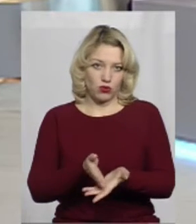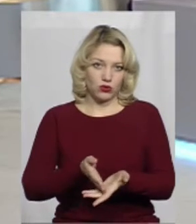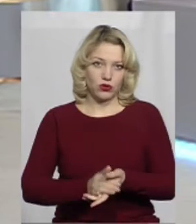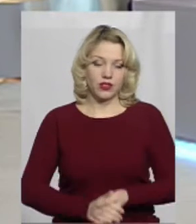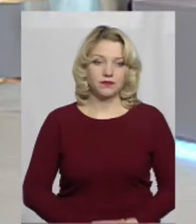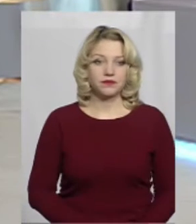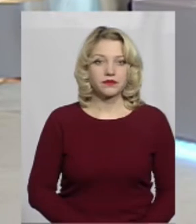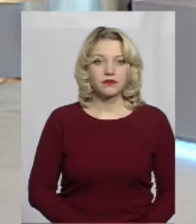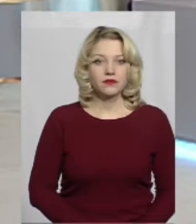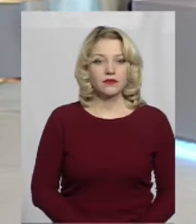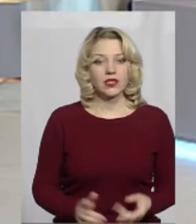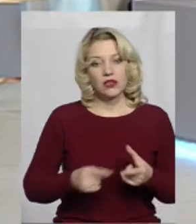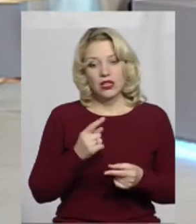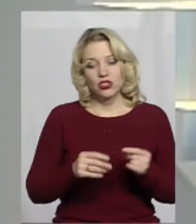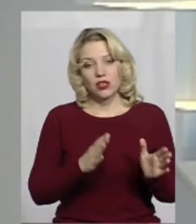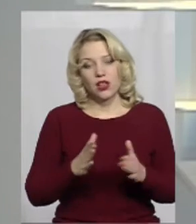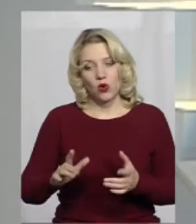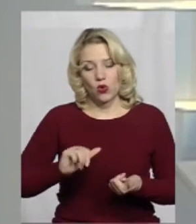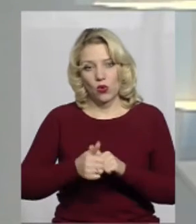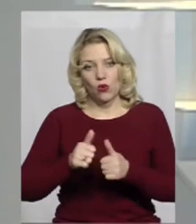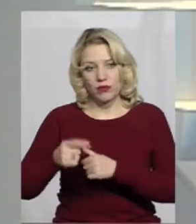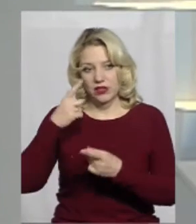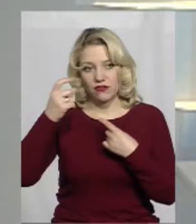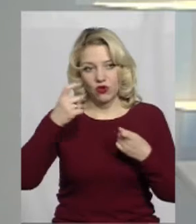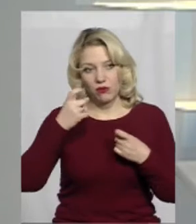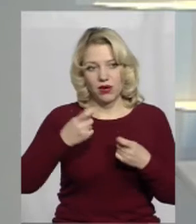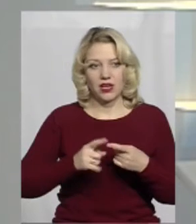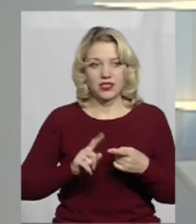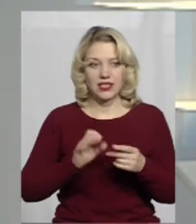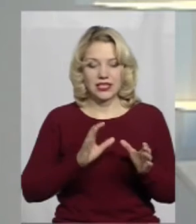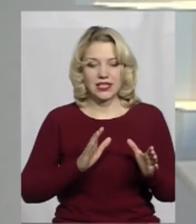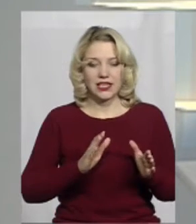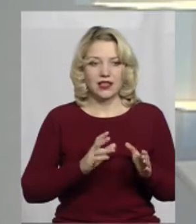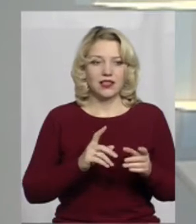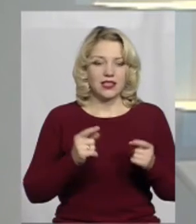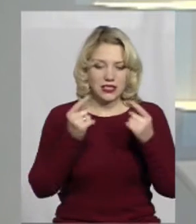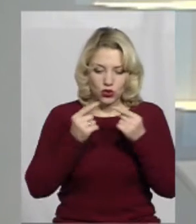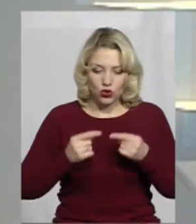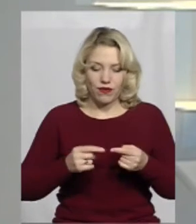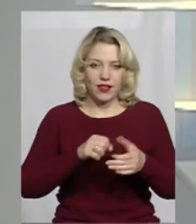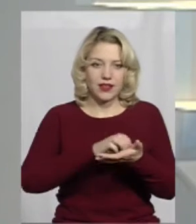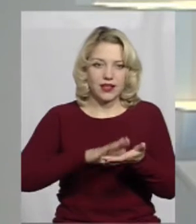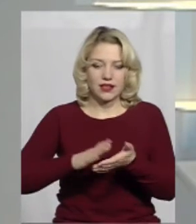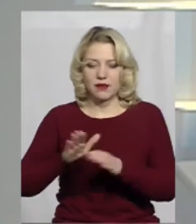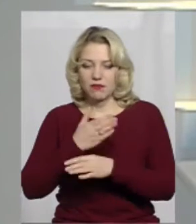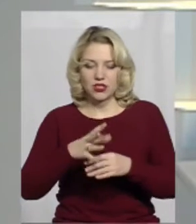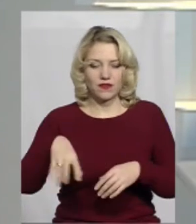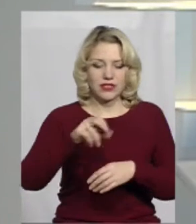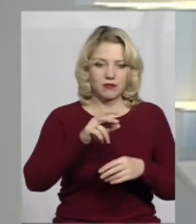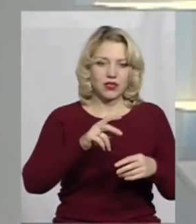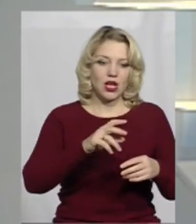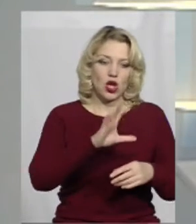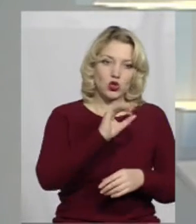скажіть, чи вже налагодили обмін інформацією, синхронізували дані між цими структурами